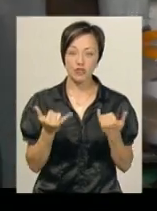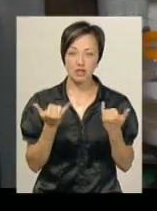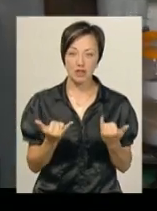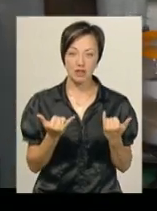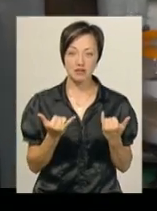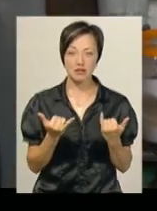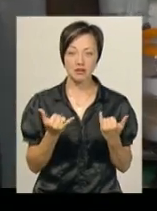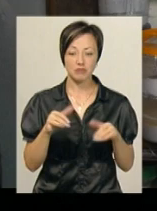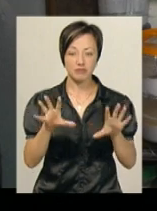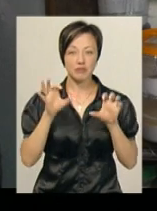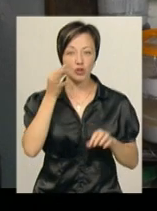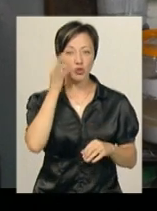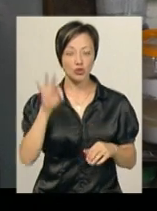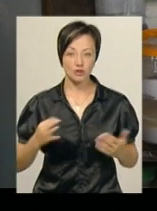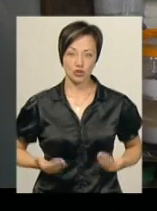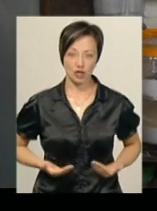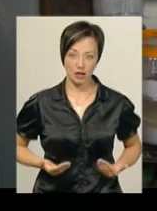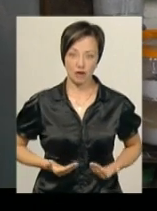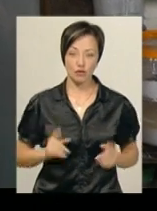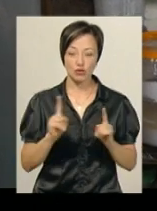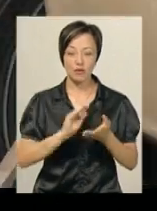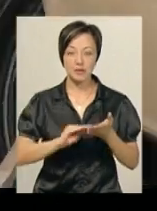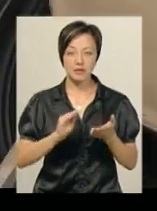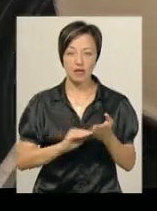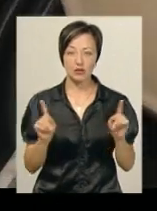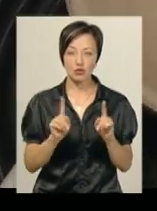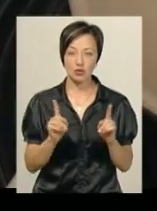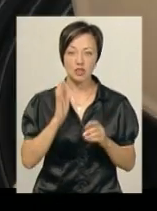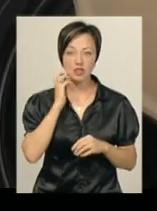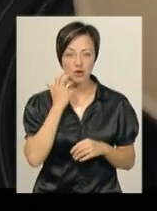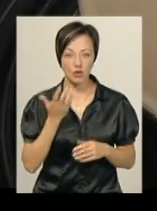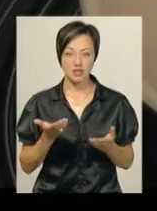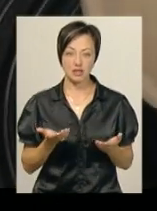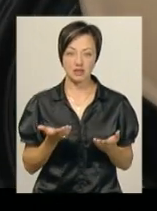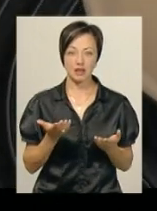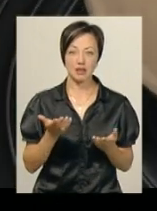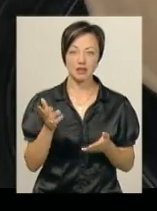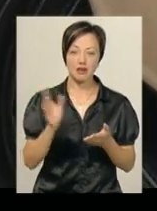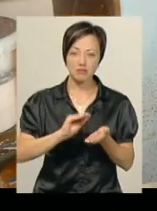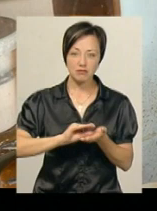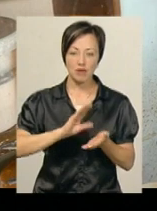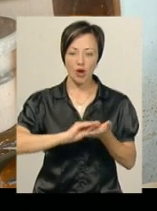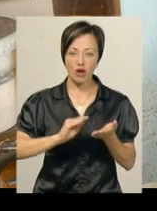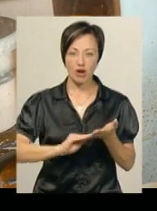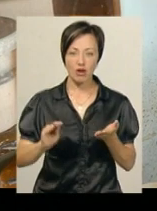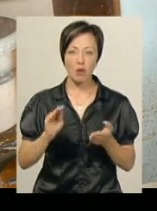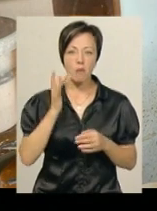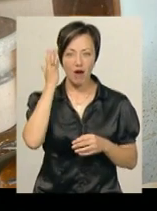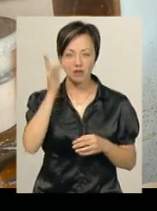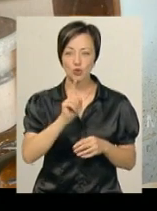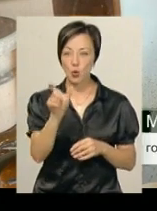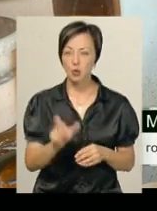набираюся якогось досвіду життєвого, щоб написати щось серйозніше, навіть якийсь роман. Якщо людина чимось